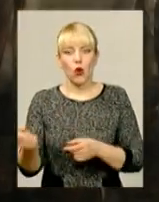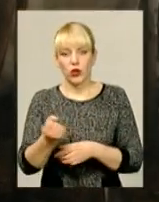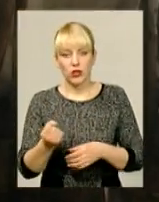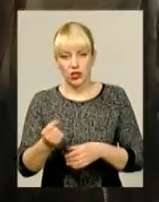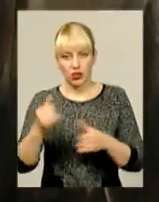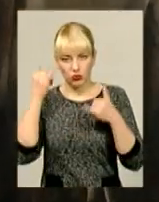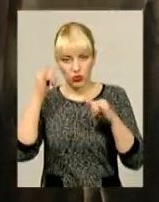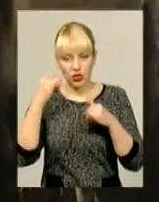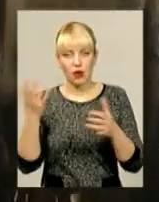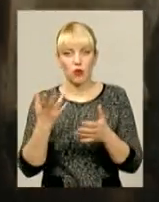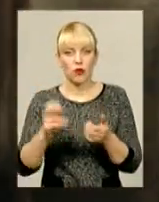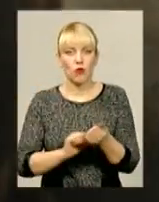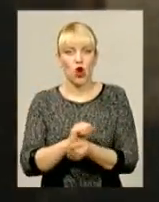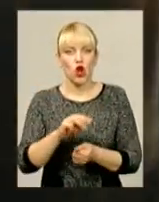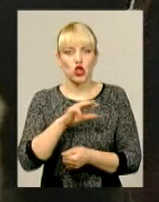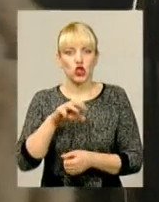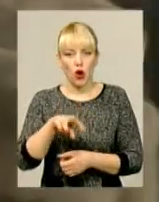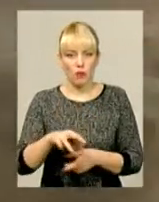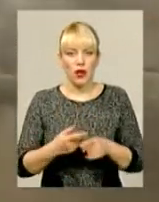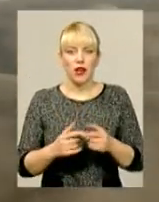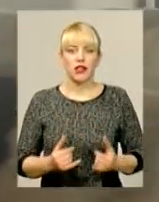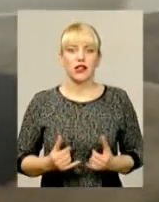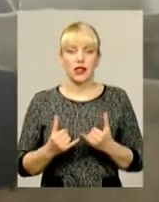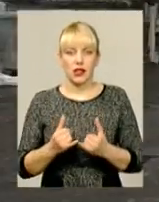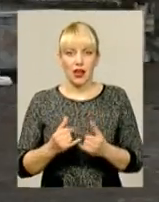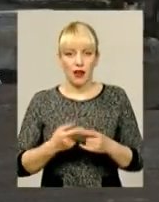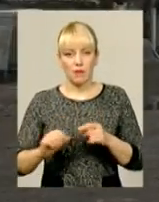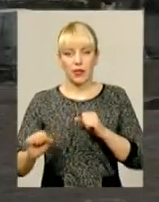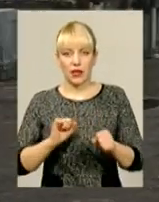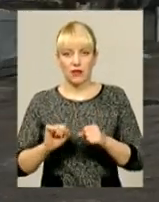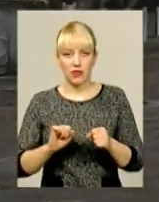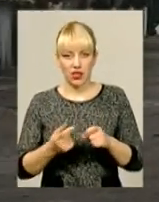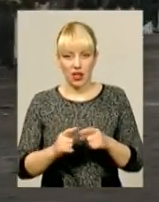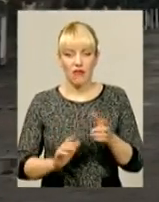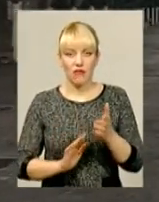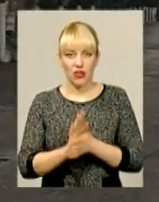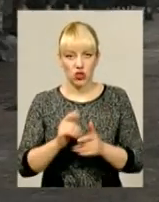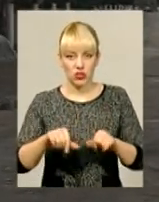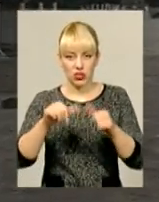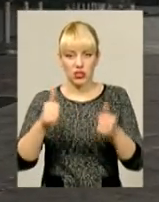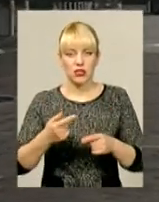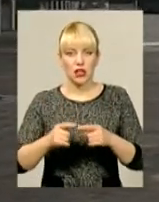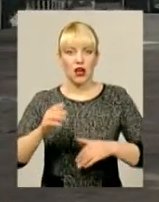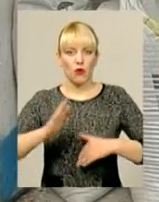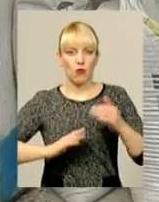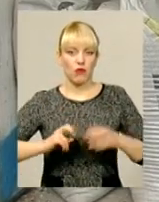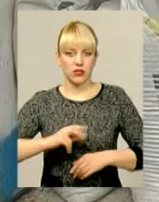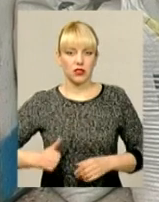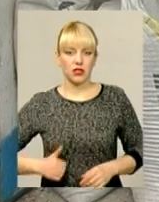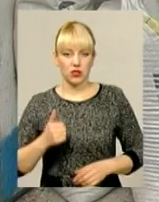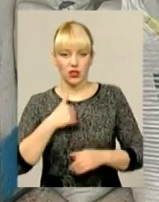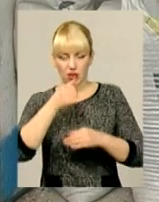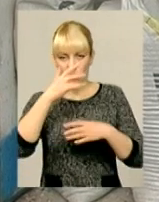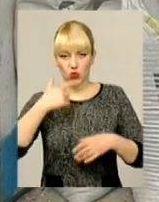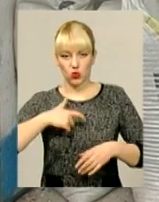якому потрібен жом. І не тільки тому. Для керівника виростити пристойний урожай цих коренеплодів – справа професійної честі. Не можу я